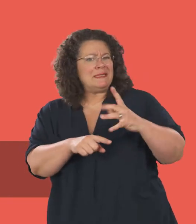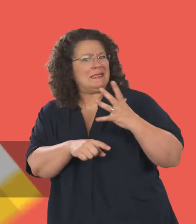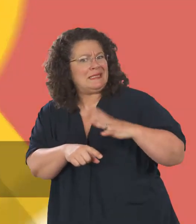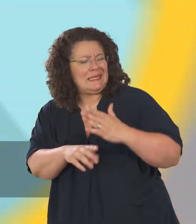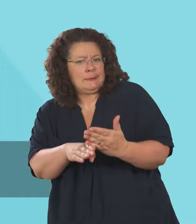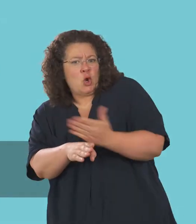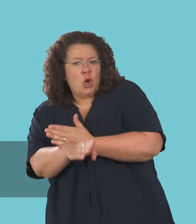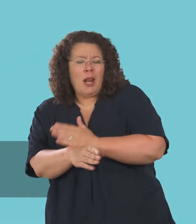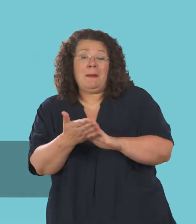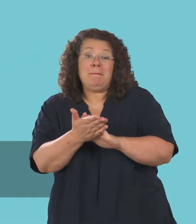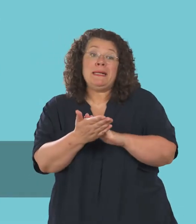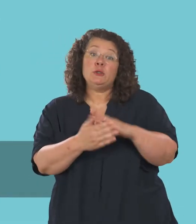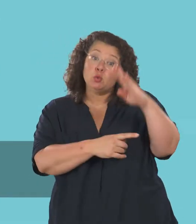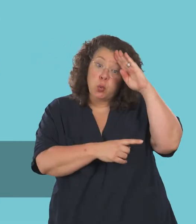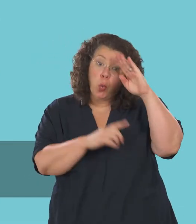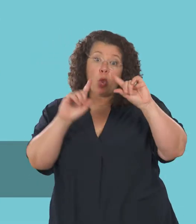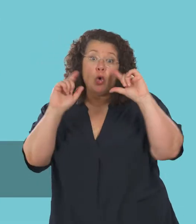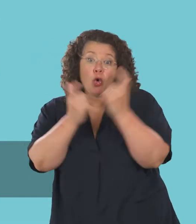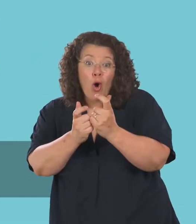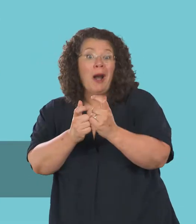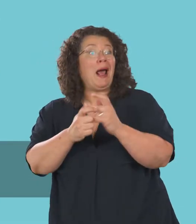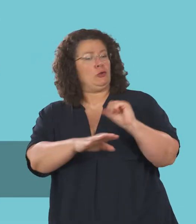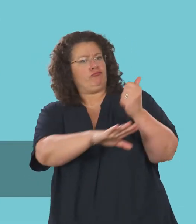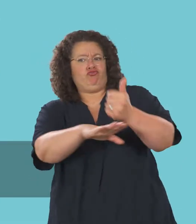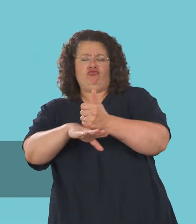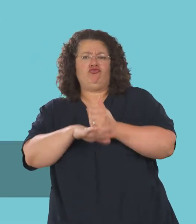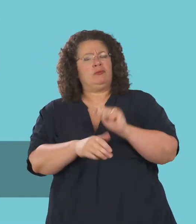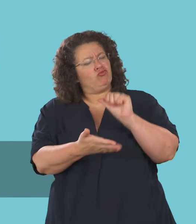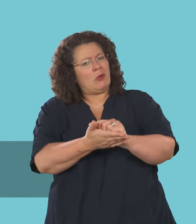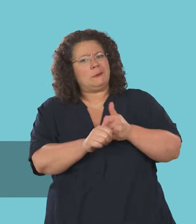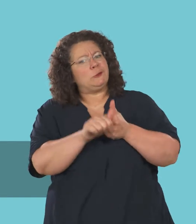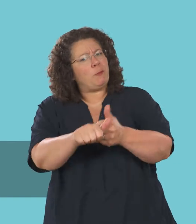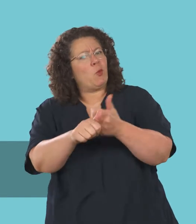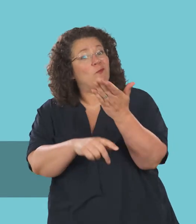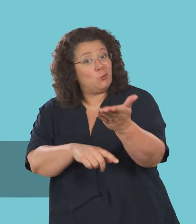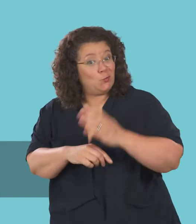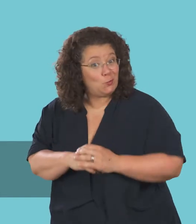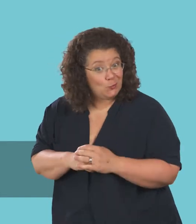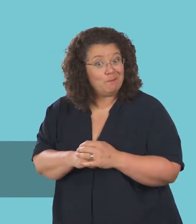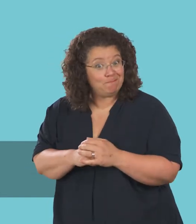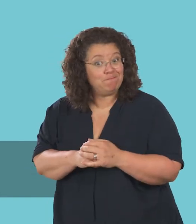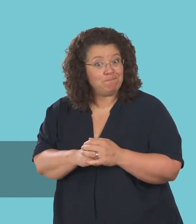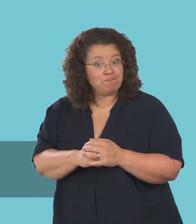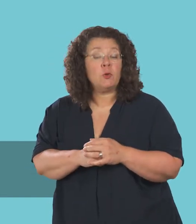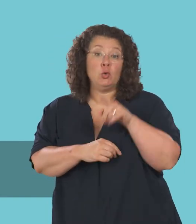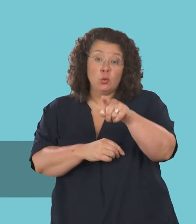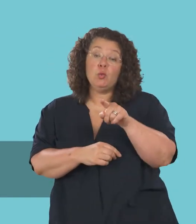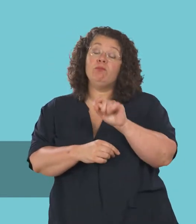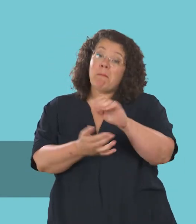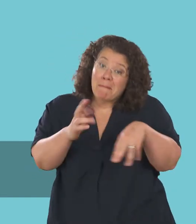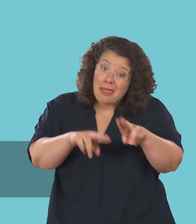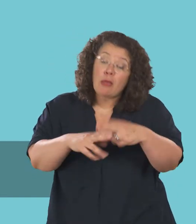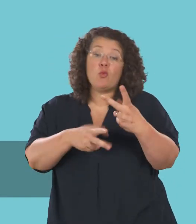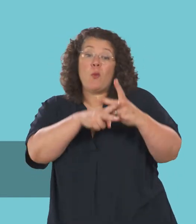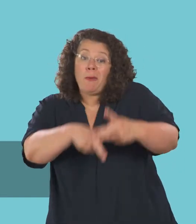phosib, fel y gall eich ysgol, coleg neu leoliad addysg roi'r cymorth iawn ar waith i'ch helpu. Byddwch chi â